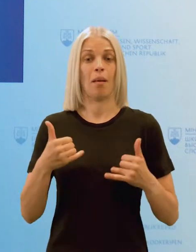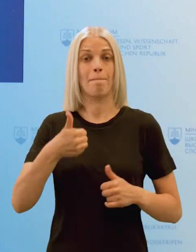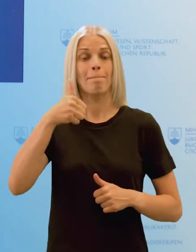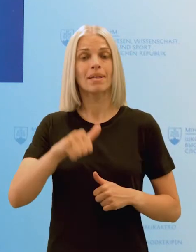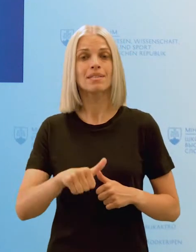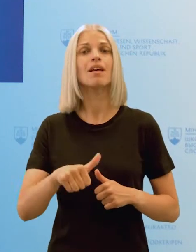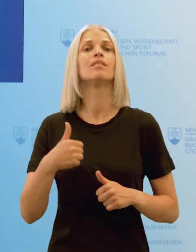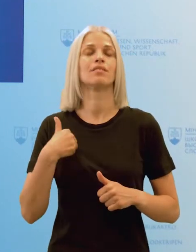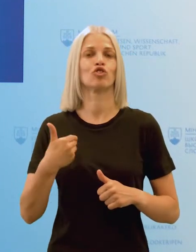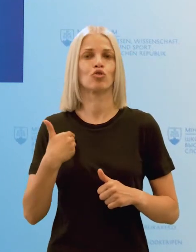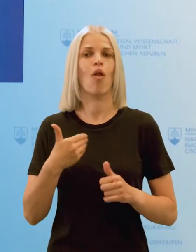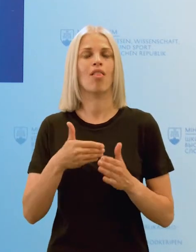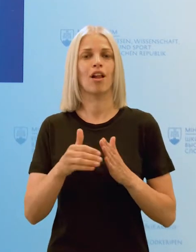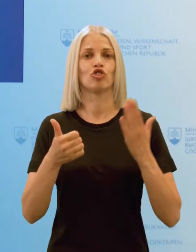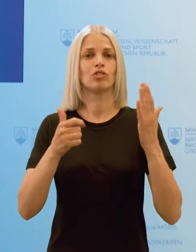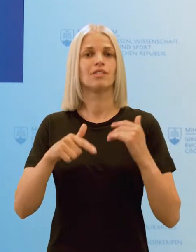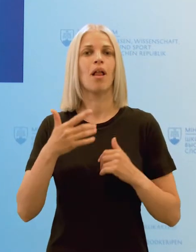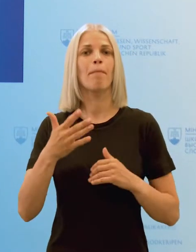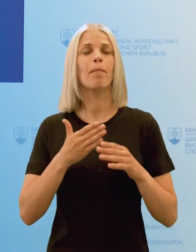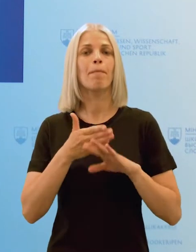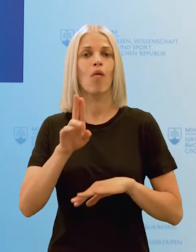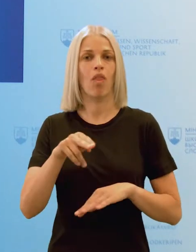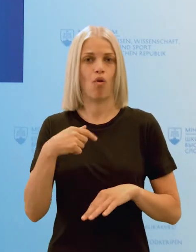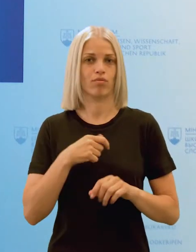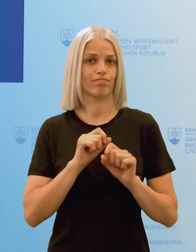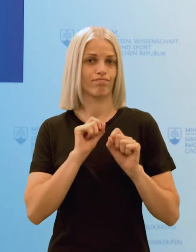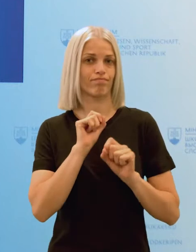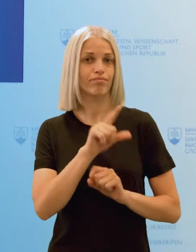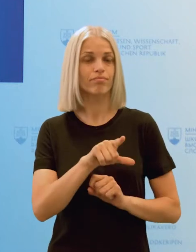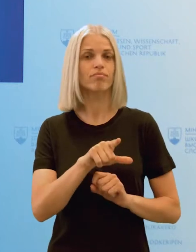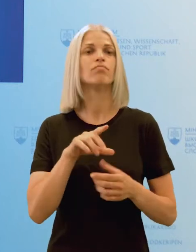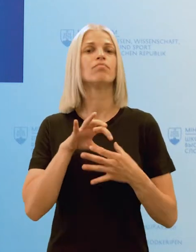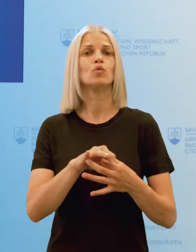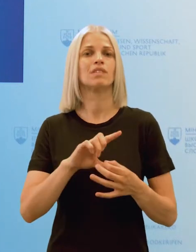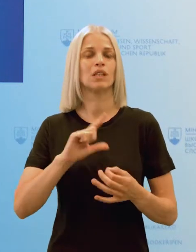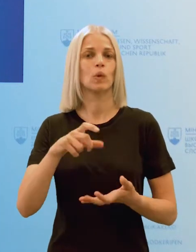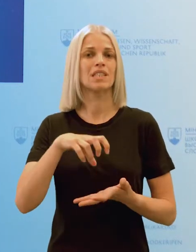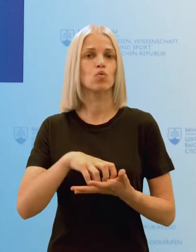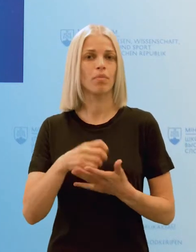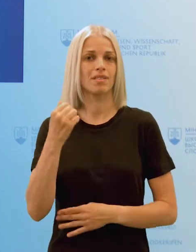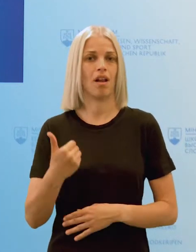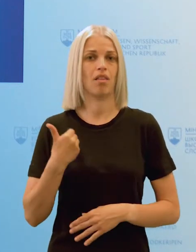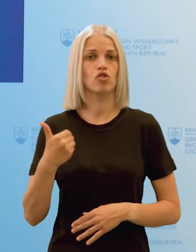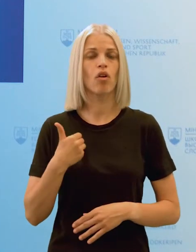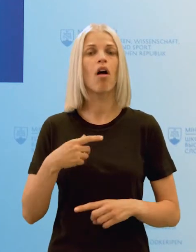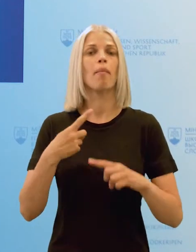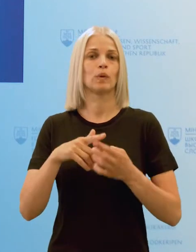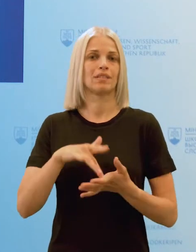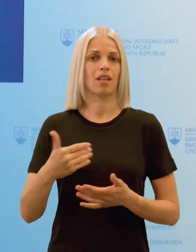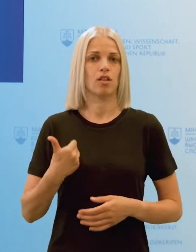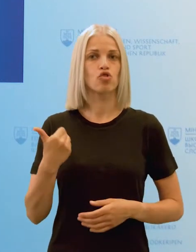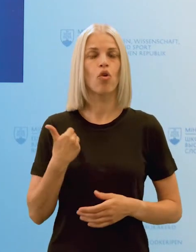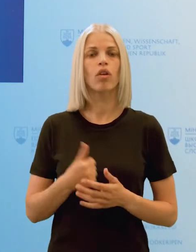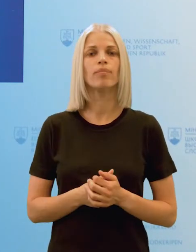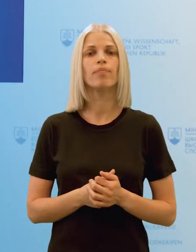posílame školám ďalších 6,5 milióna eur, konkrétne pre druhý stupeň základných škôl a aj pre stredné